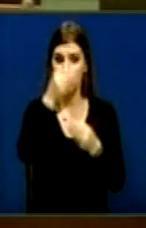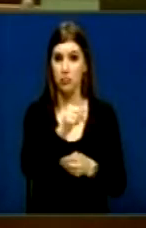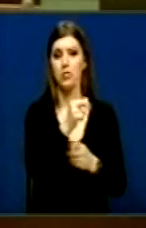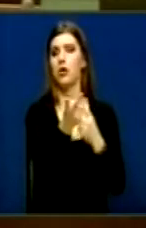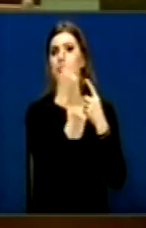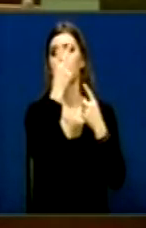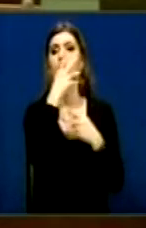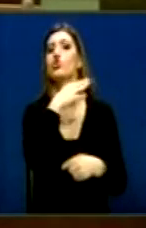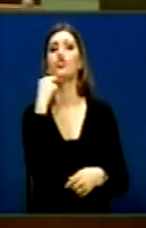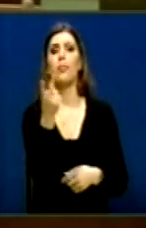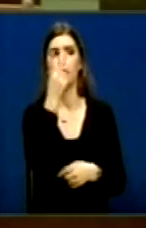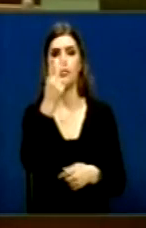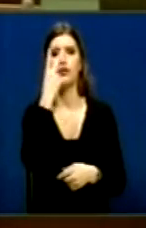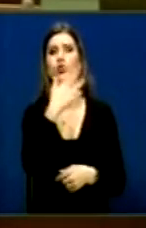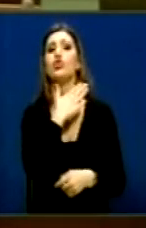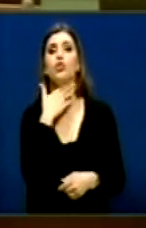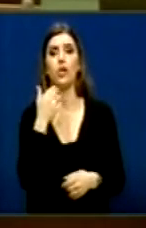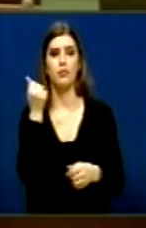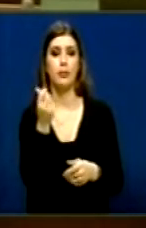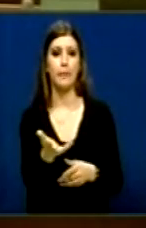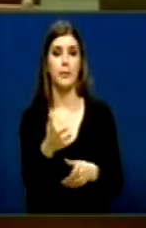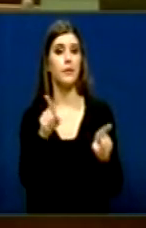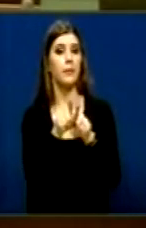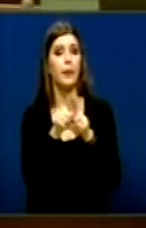Edhe shpesh Për të njëtin dialog me sërbin